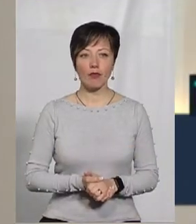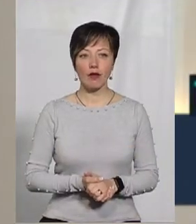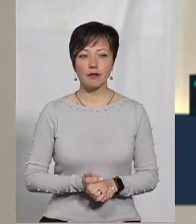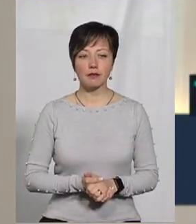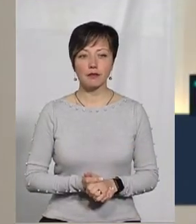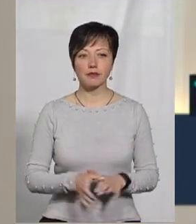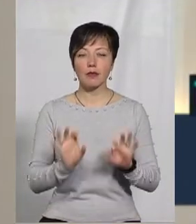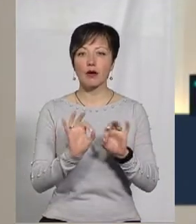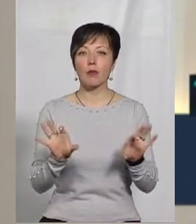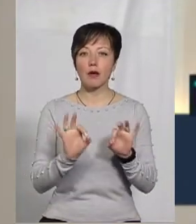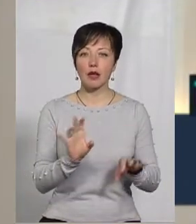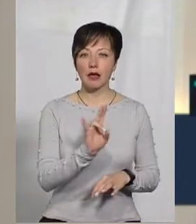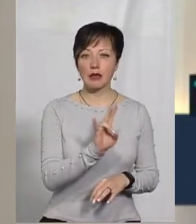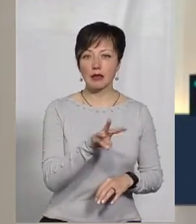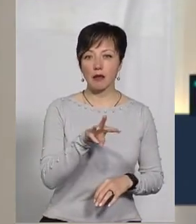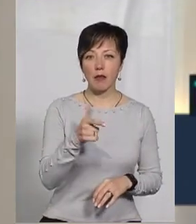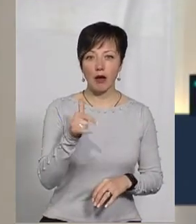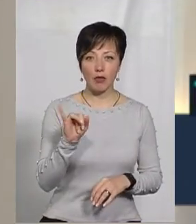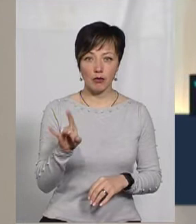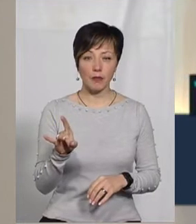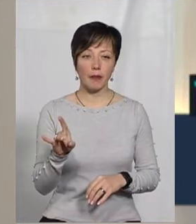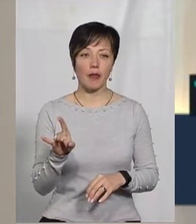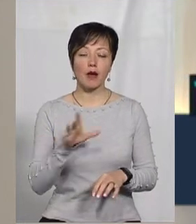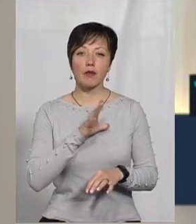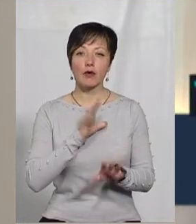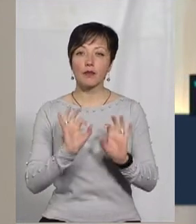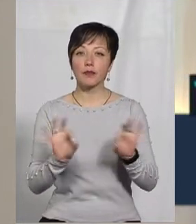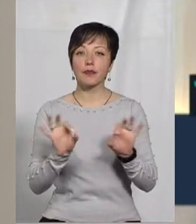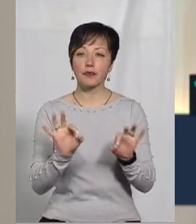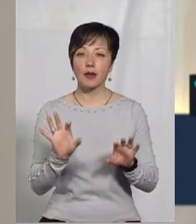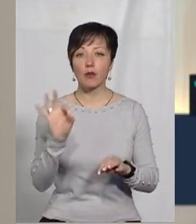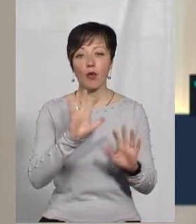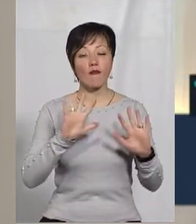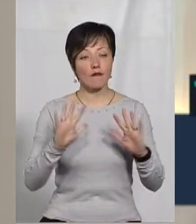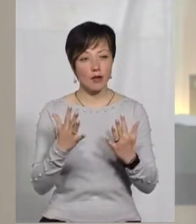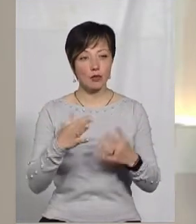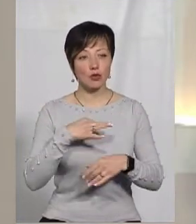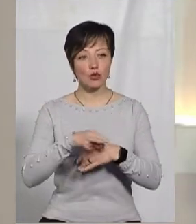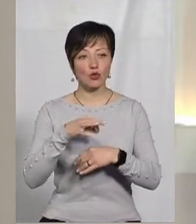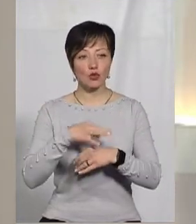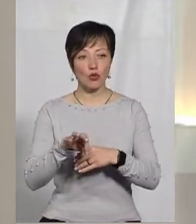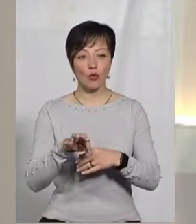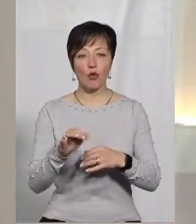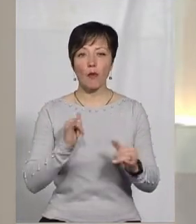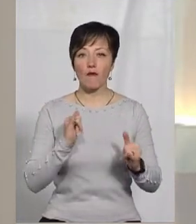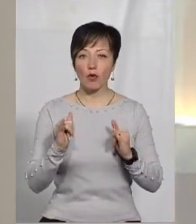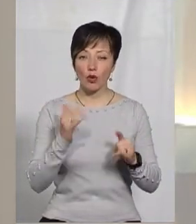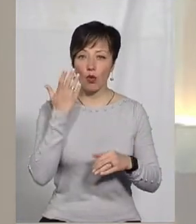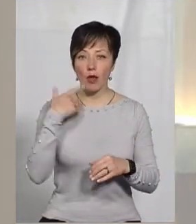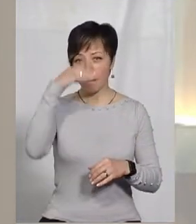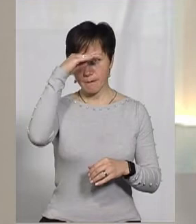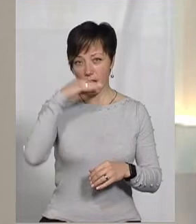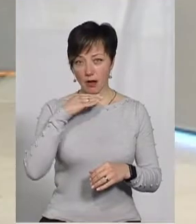Ніни Магур говорилося про випадок жорстокого поводження, коли